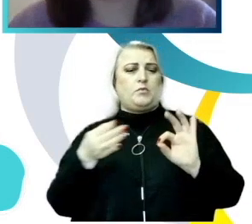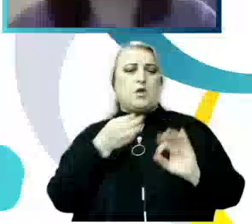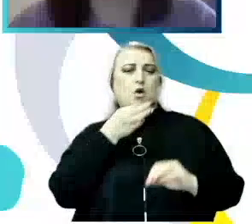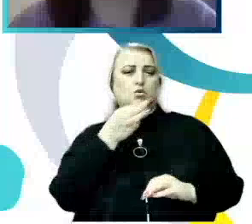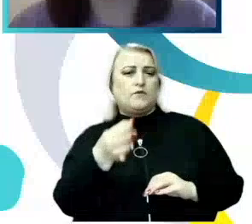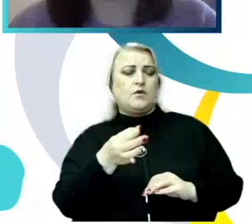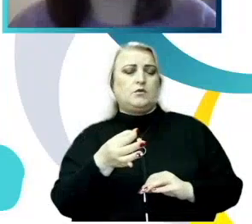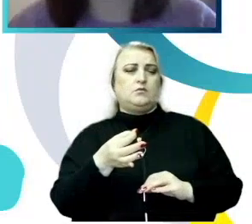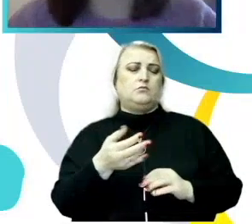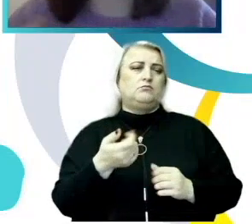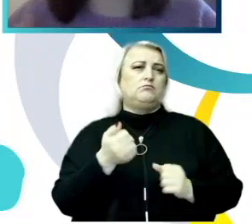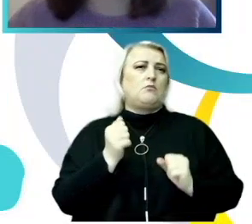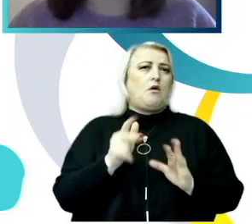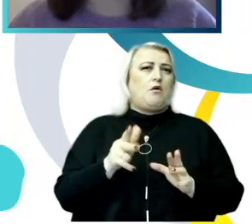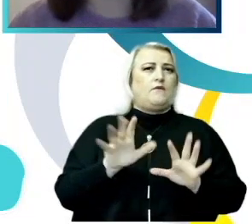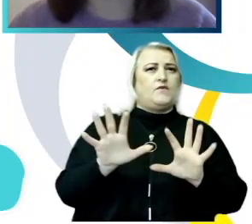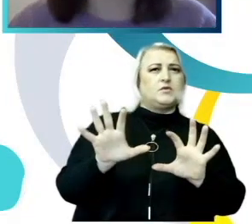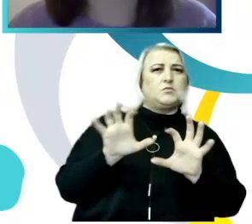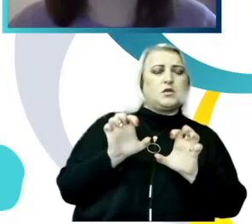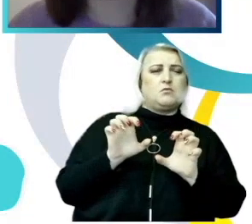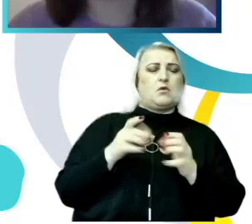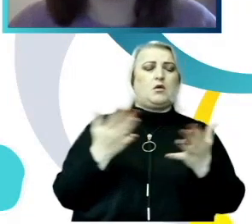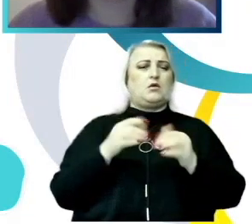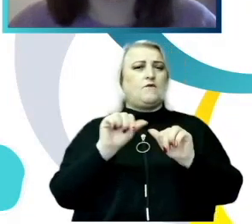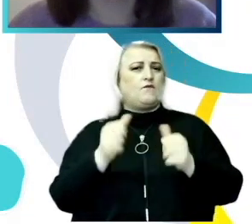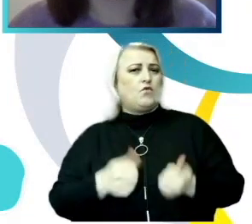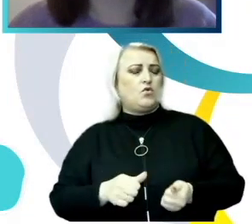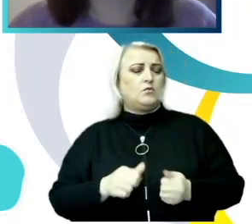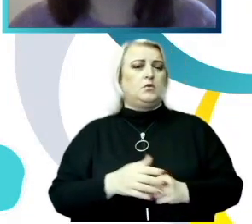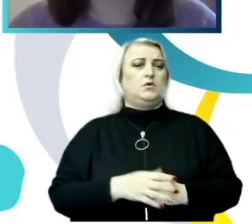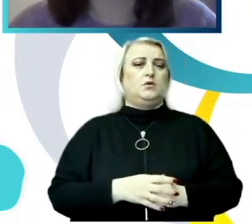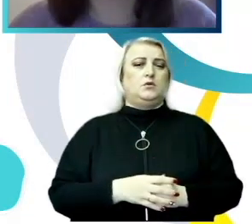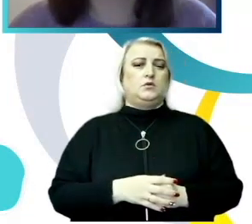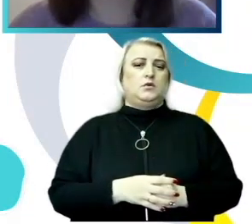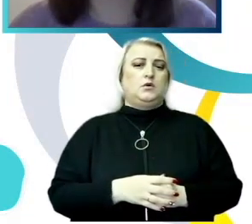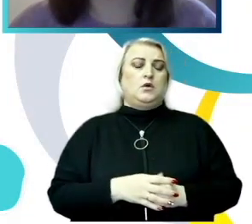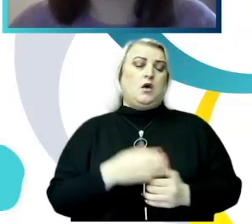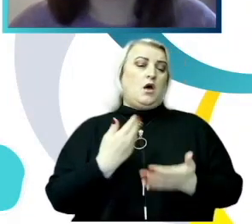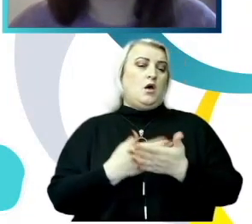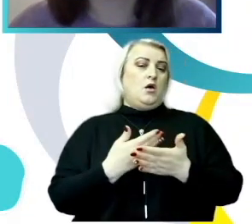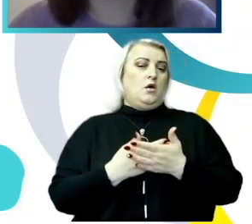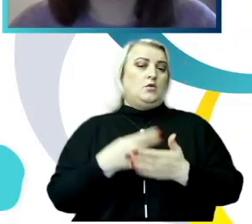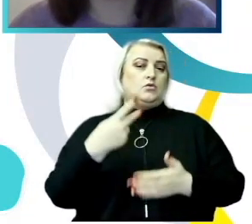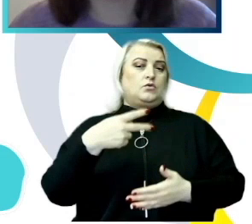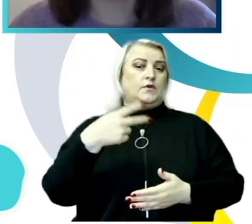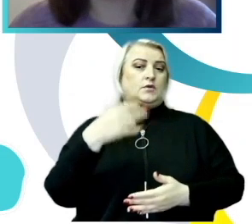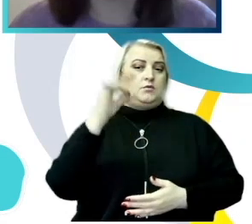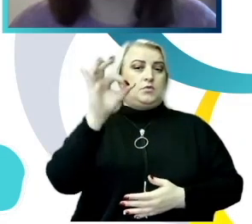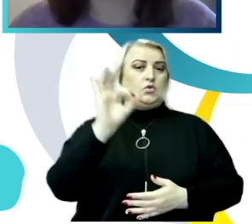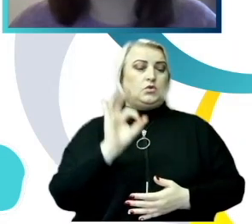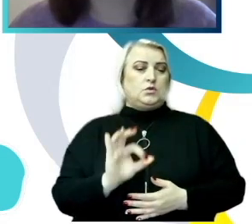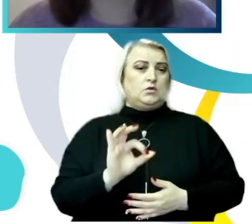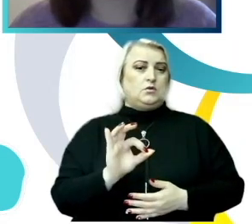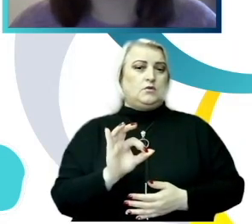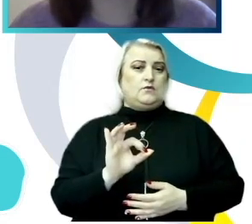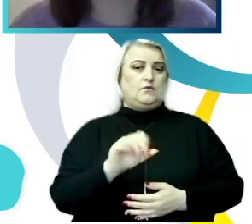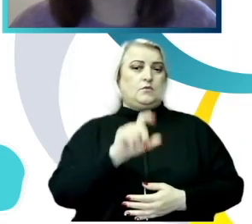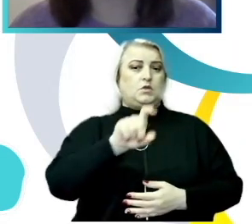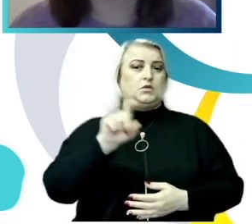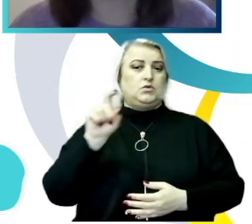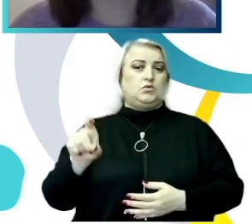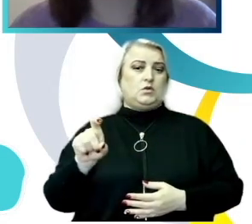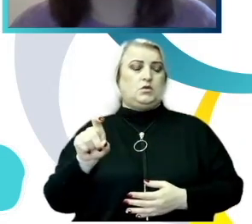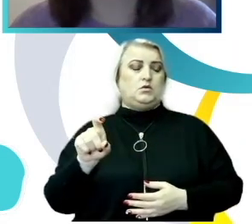asociate practic diferitor forme de hărțuire, aproximativ 20% din persoanele